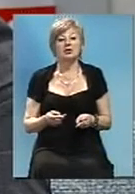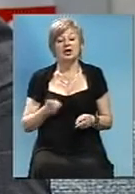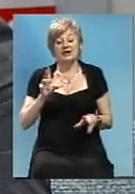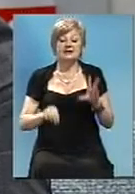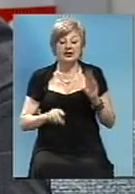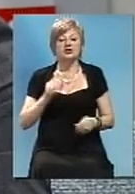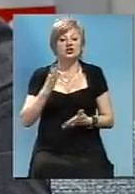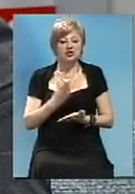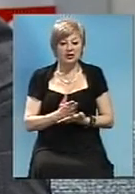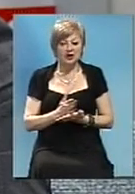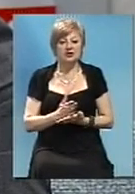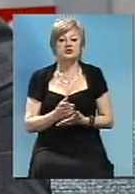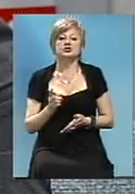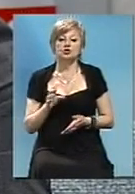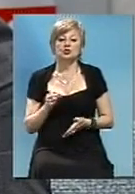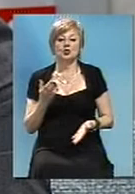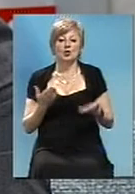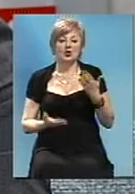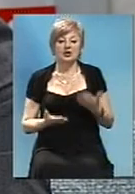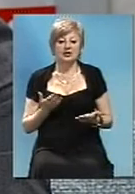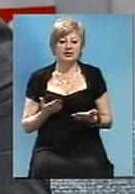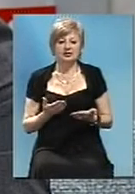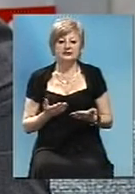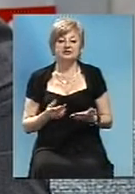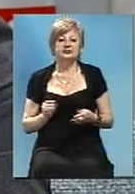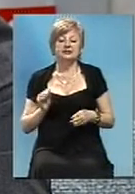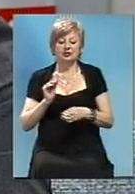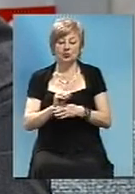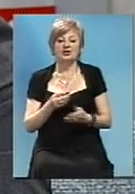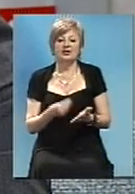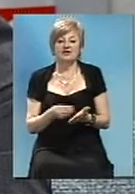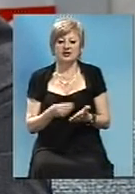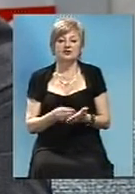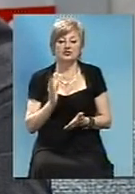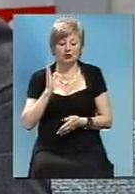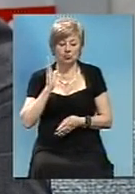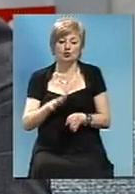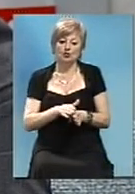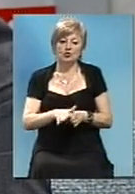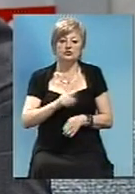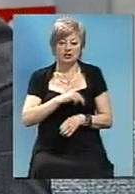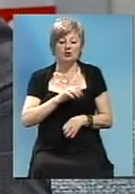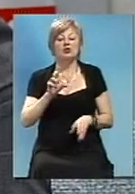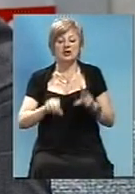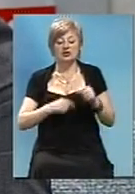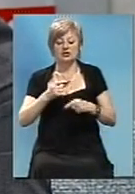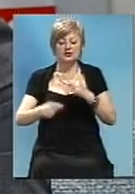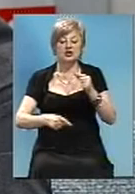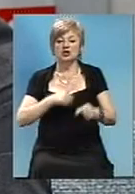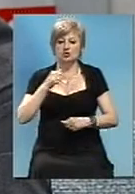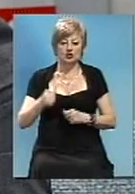але якщо всі історики фінансування будуть працювати повним ходом, то сподіваємося в цьому році цей